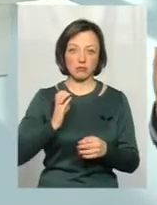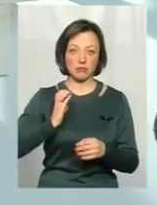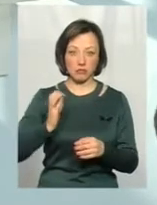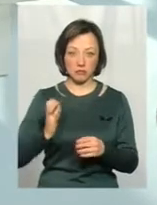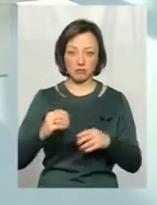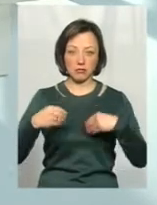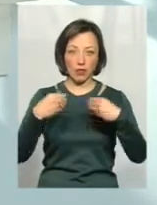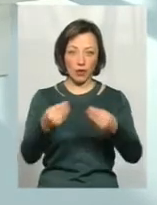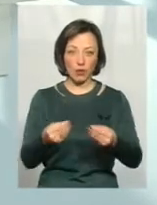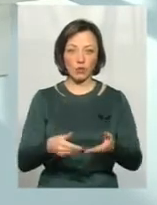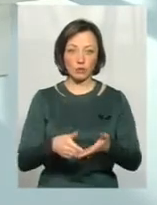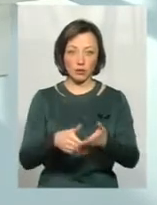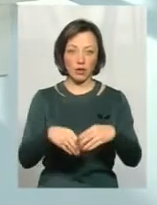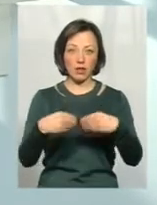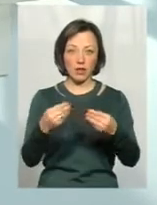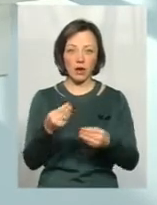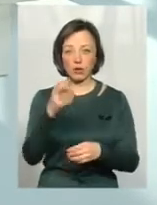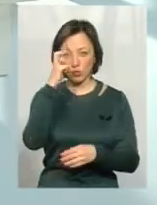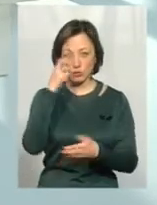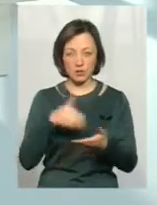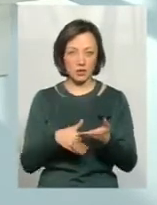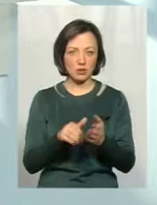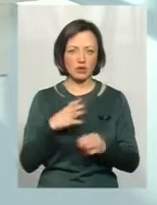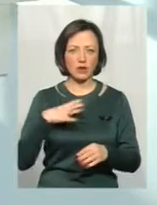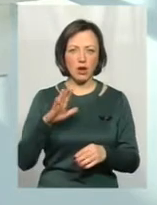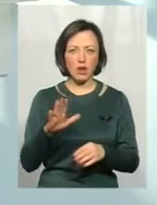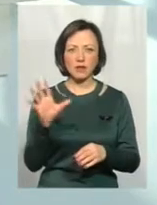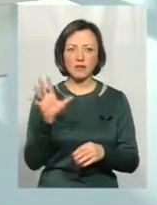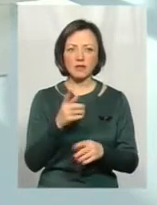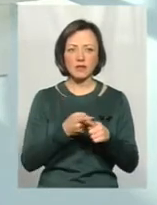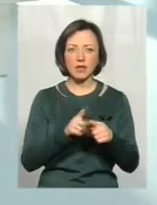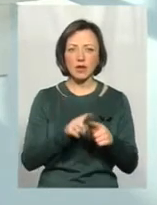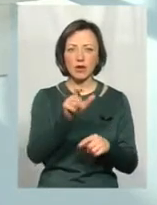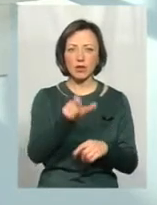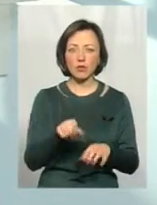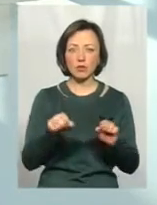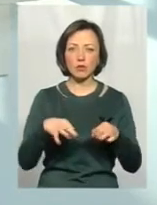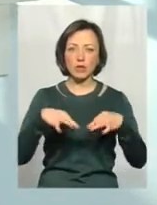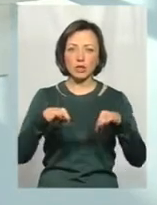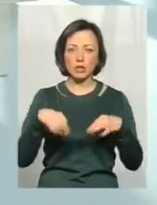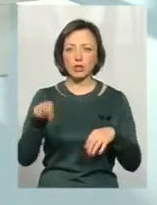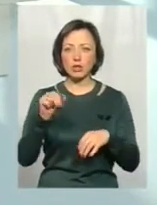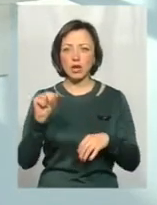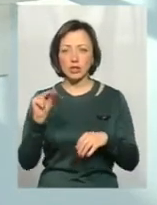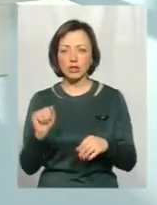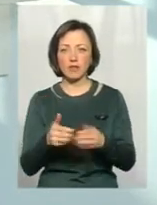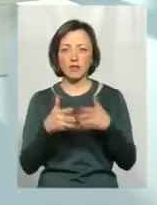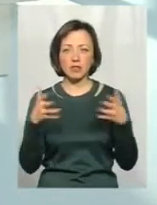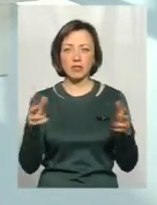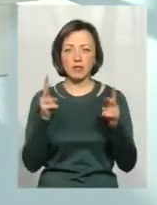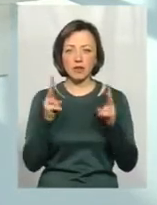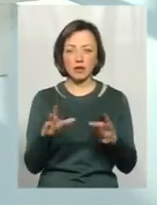кишені даю тобі, на, тобі субсидію. Чекайте, в цій людини може бути машина, дача, величезна квартира, яка,